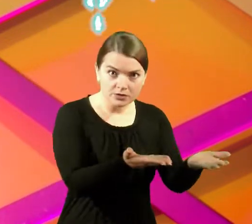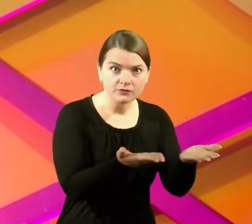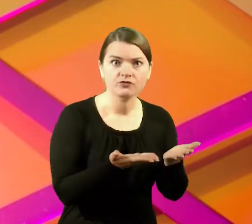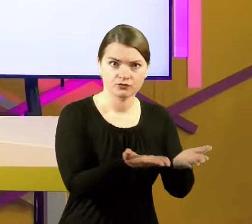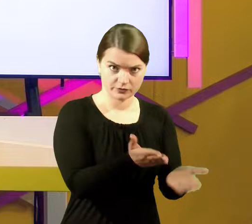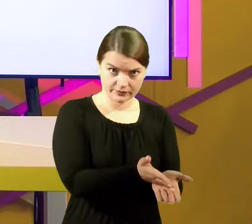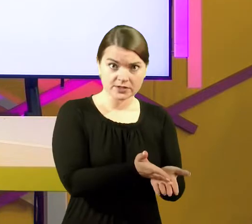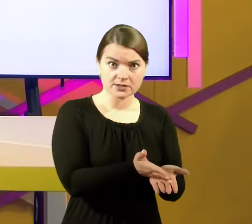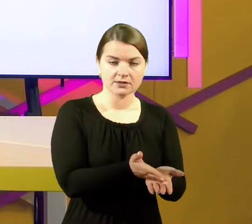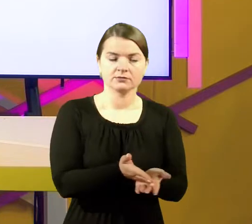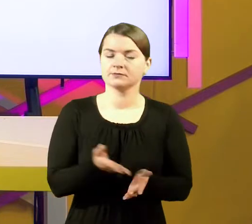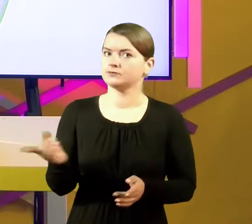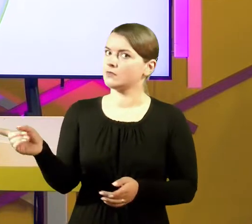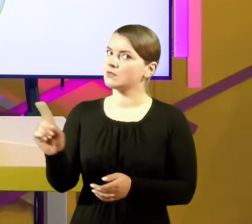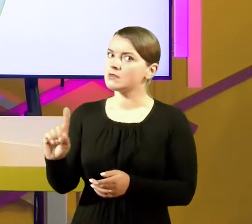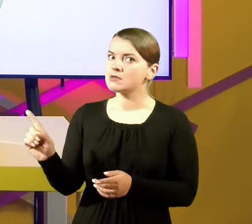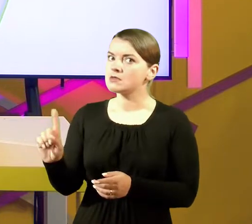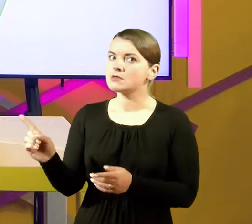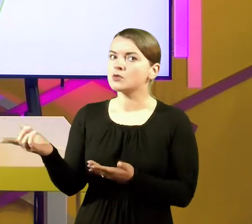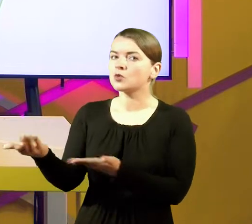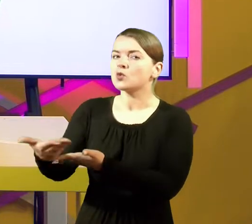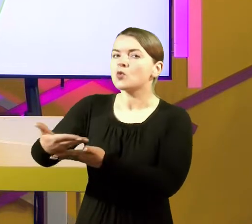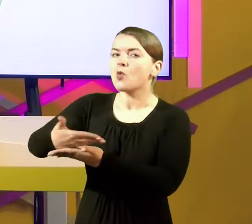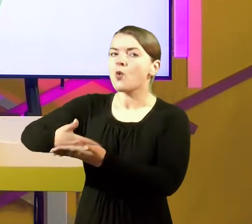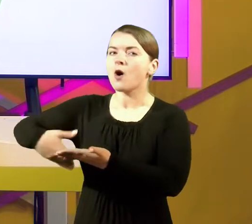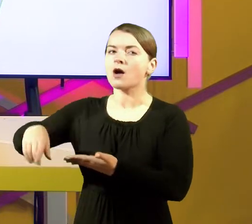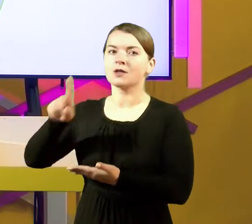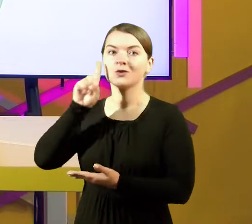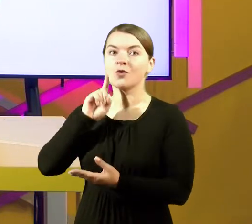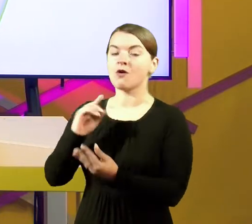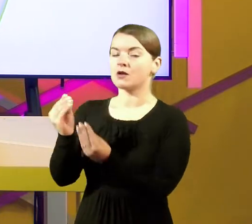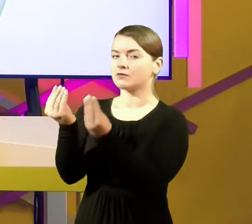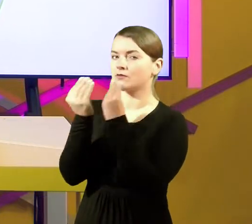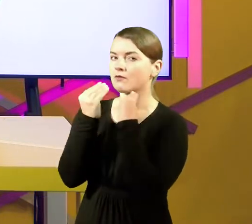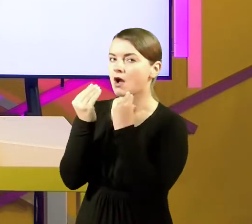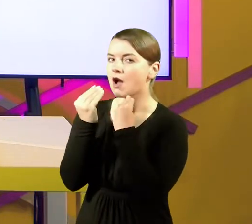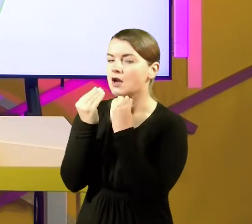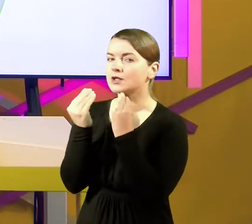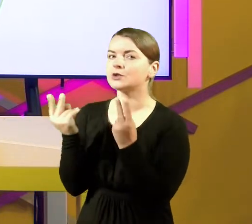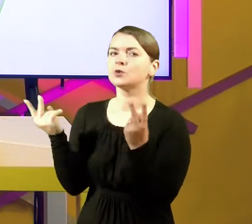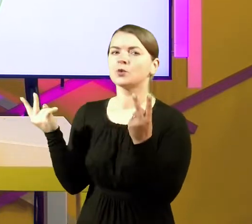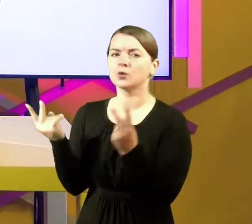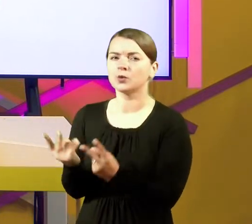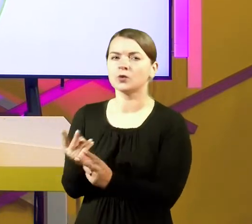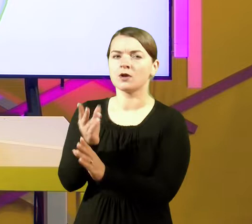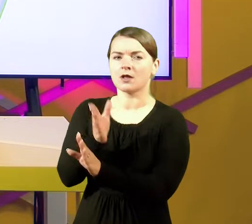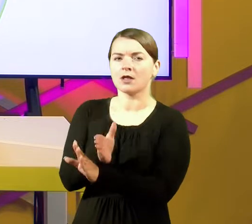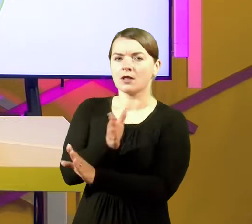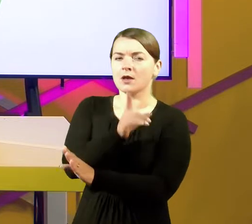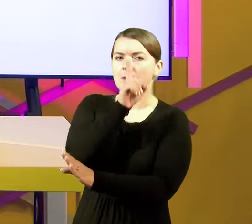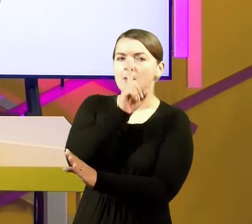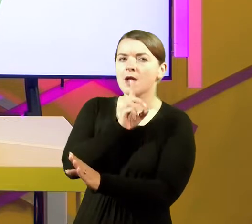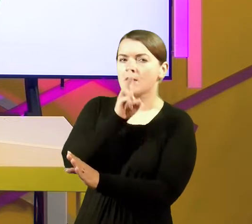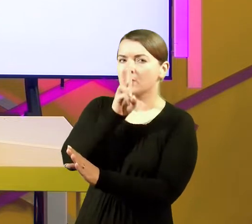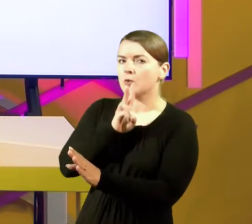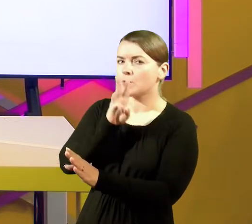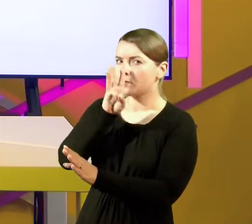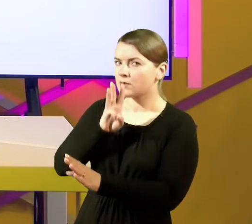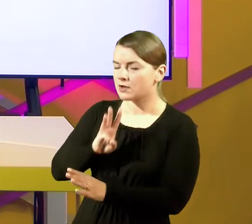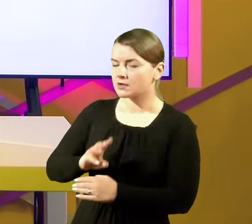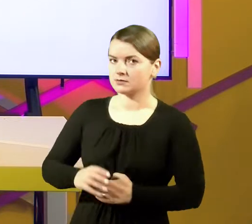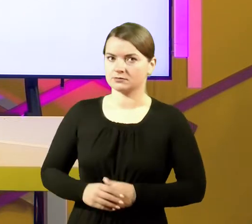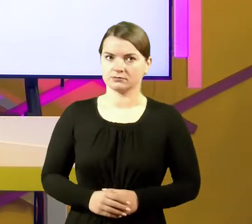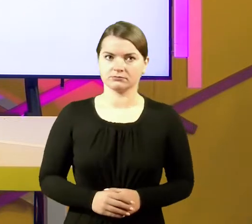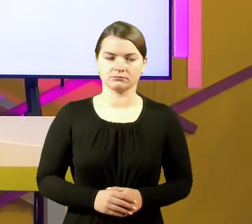ir iškėpti. Tam, kad duona atsidurtų ant tavo stalo, turi praeiti daug mėnesių.